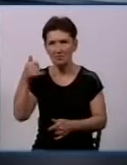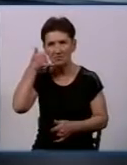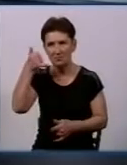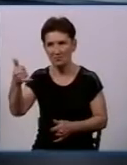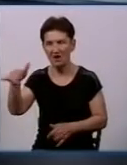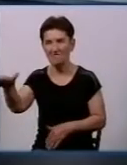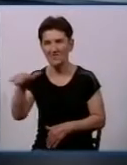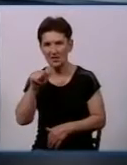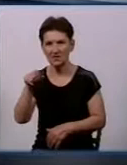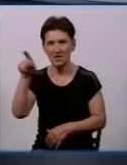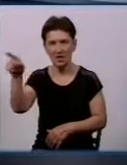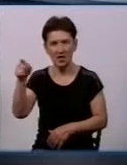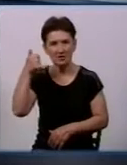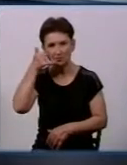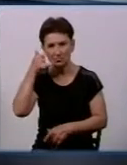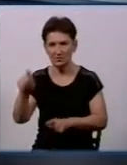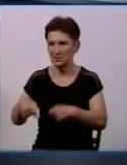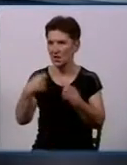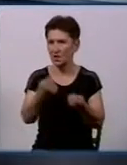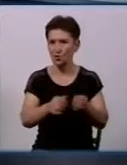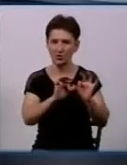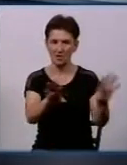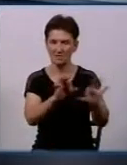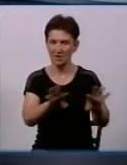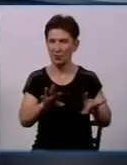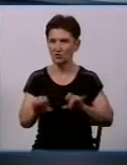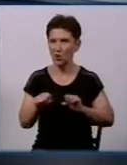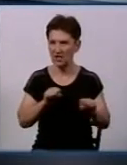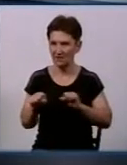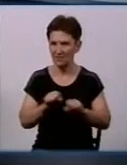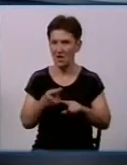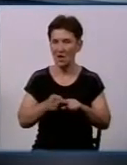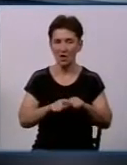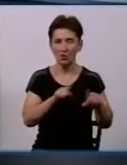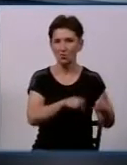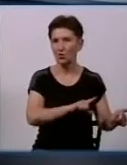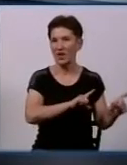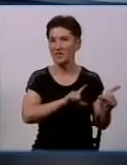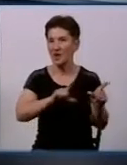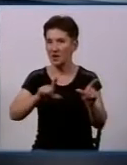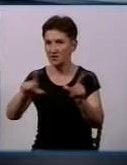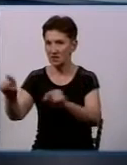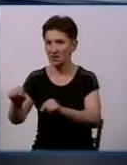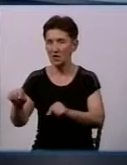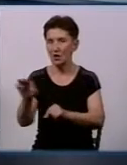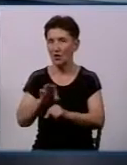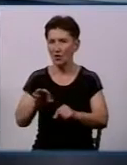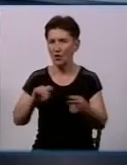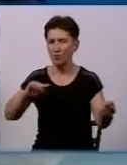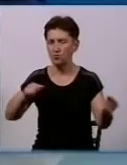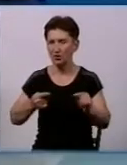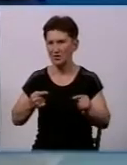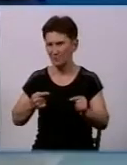диспетчерська служба надає інформацію керівнику, який їде на чолі підрозділу про наявність зовнішніх джерел протипожежного